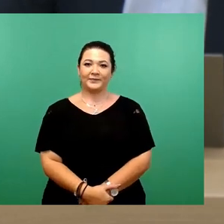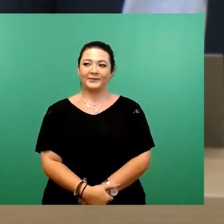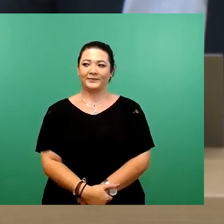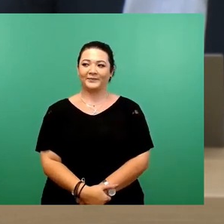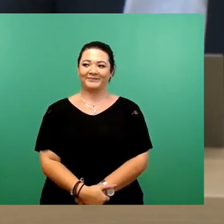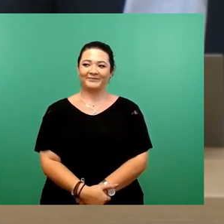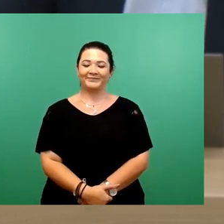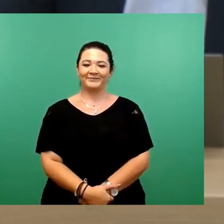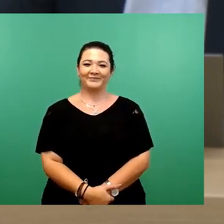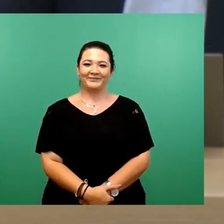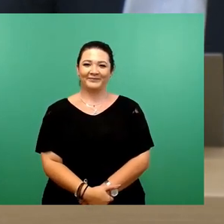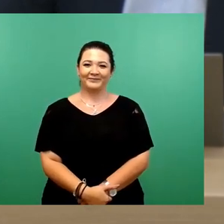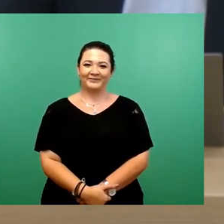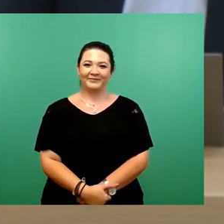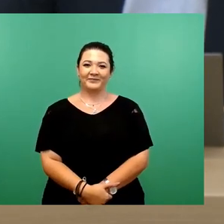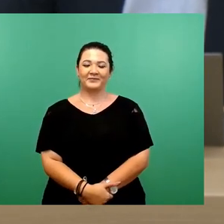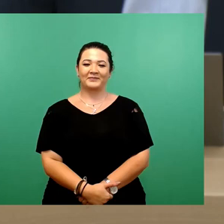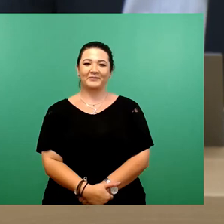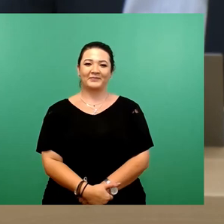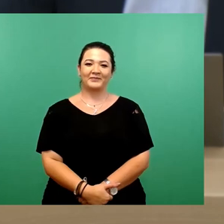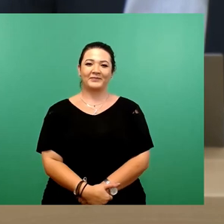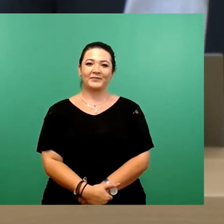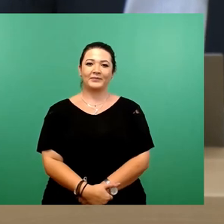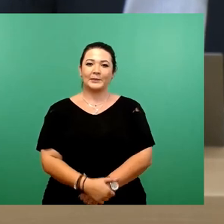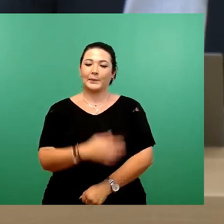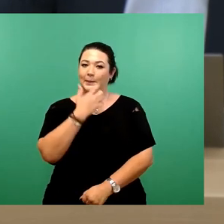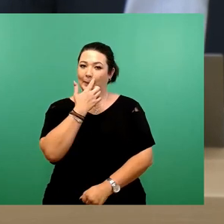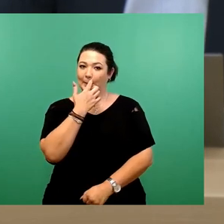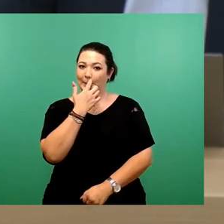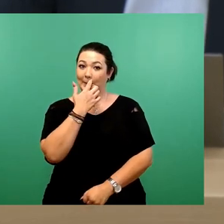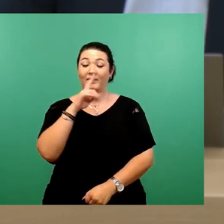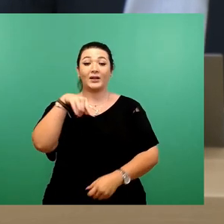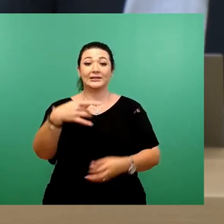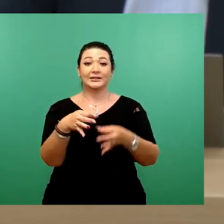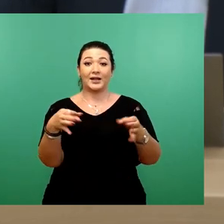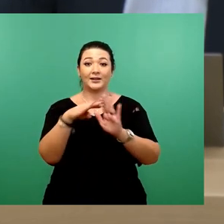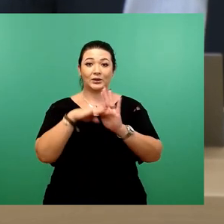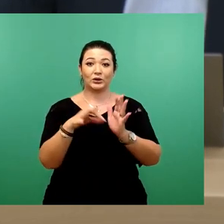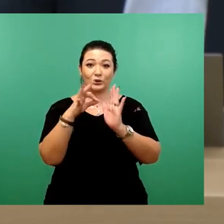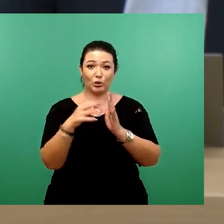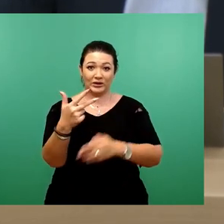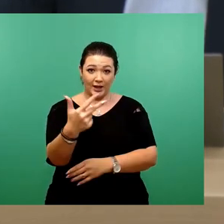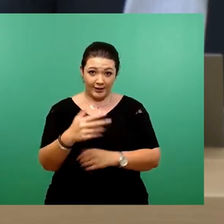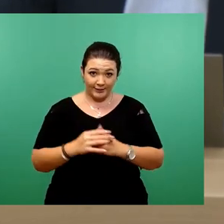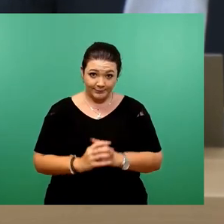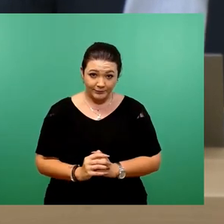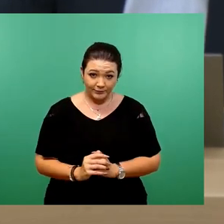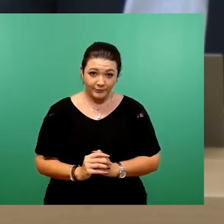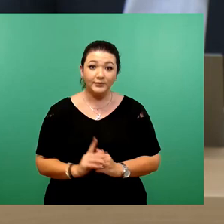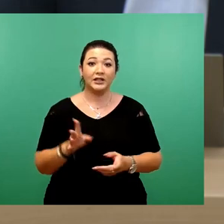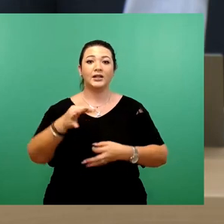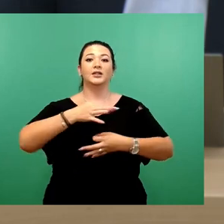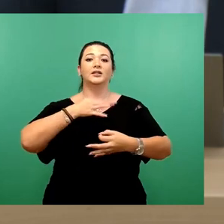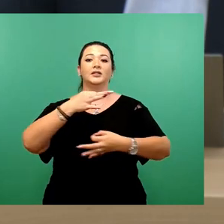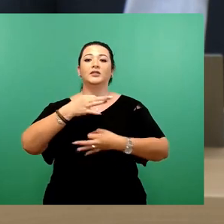So, dann kämen wir als nächstes zum Tagesordnungspunkt 3, die Fragestunde der Mitglieder des